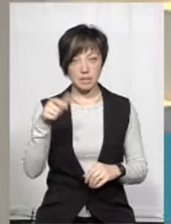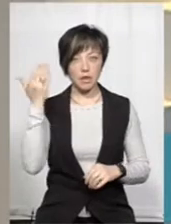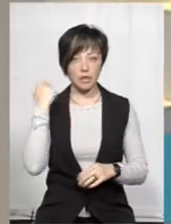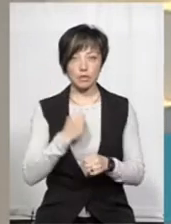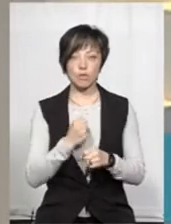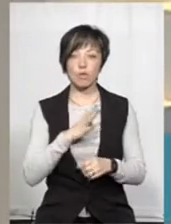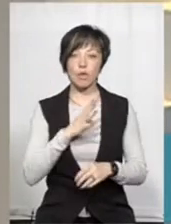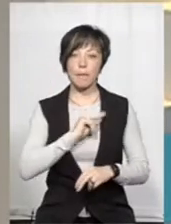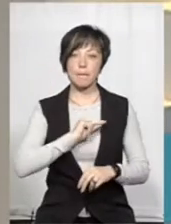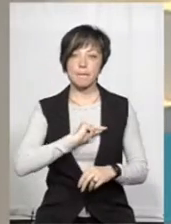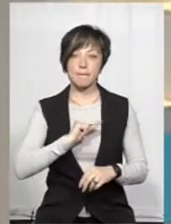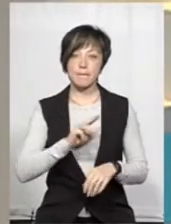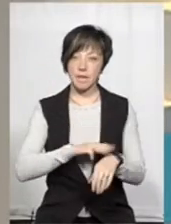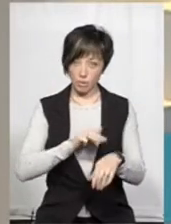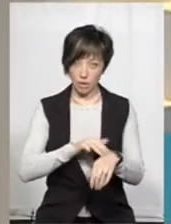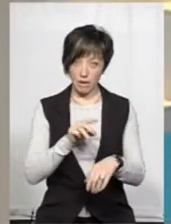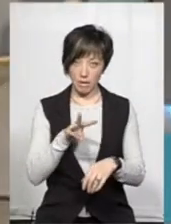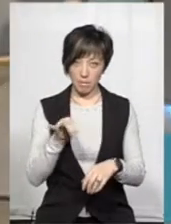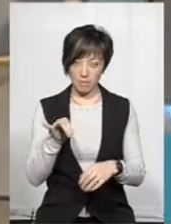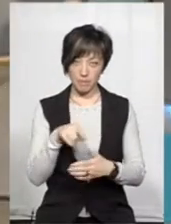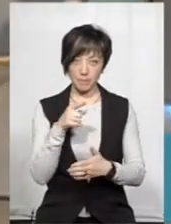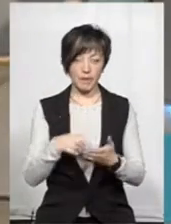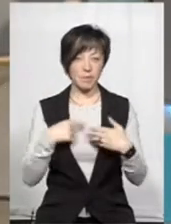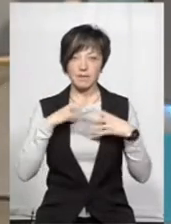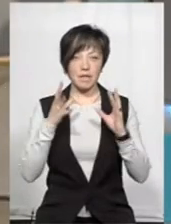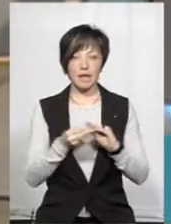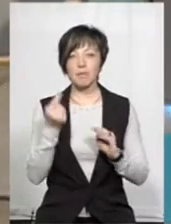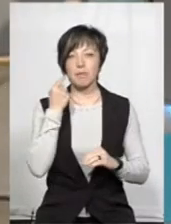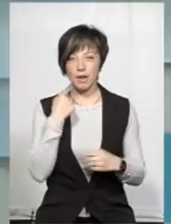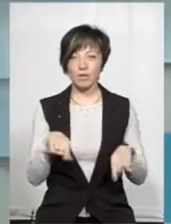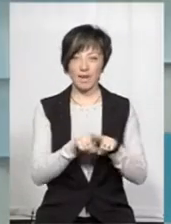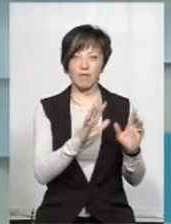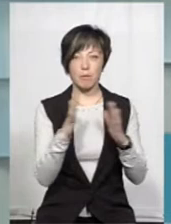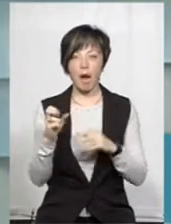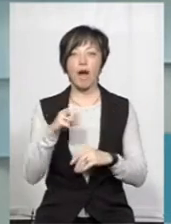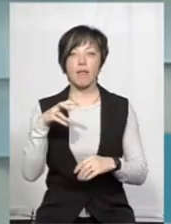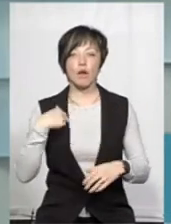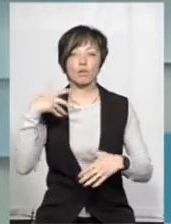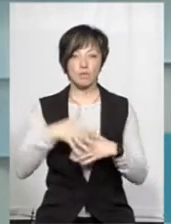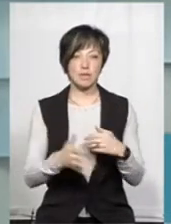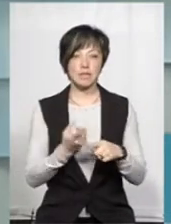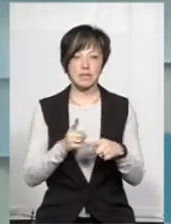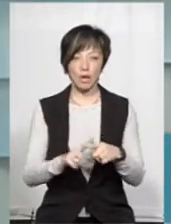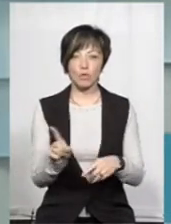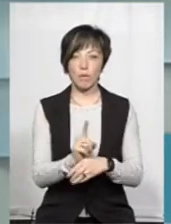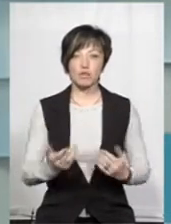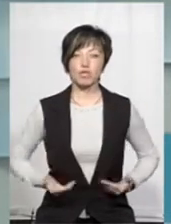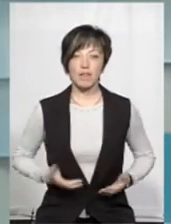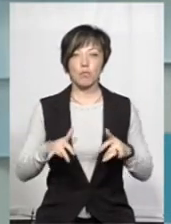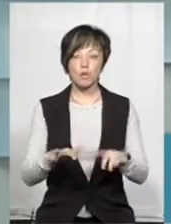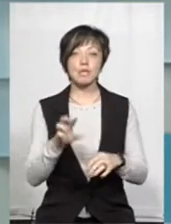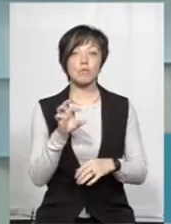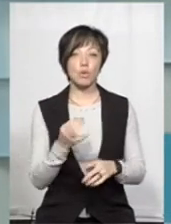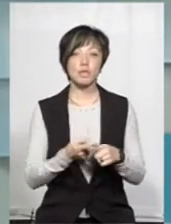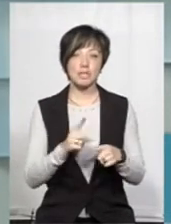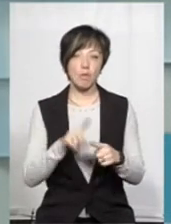раніше були міліціонерами? Чи ні? Ви знаєте, мені взагалі прикро за такі випадки, але я розумію, що це нормальний життєвий процес, тому